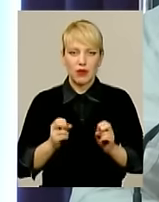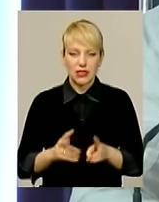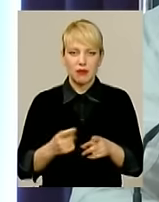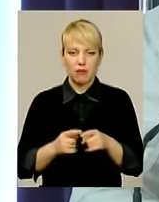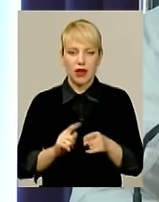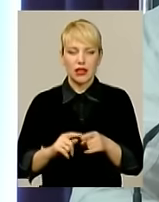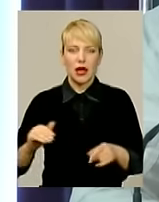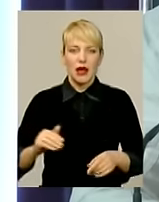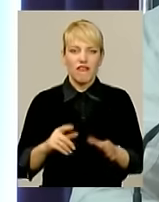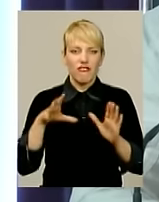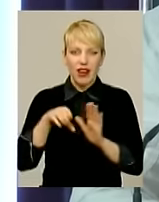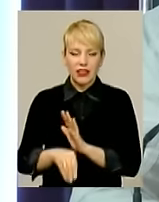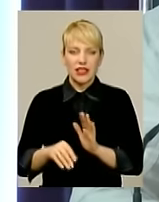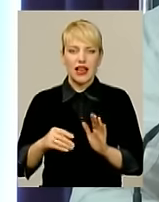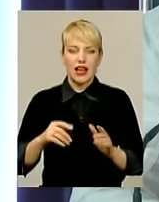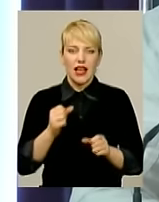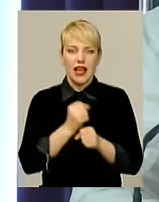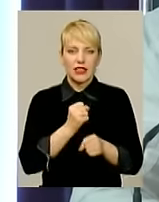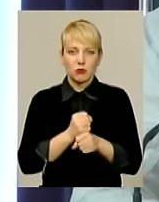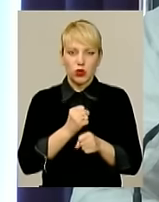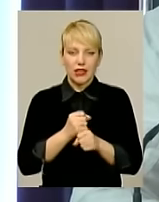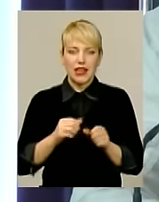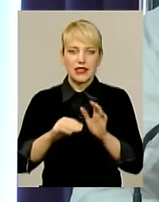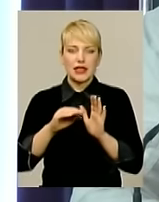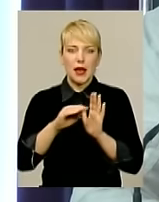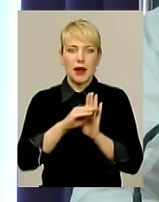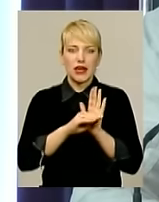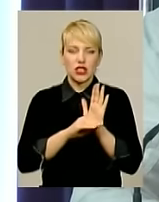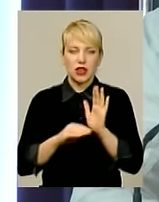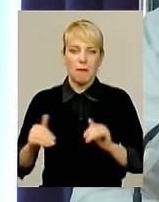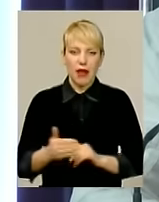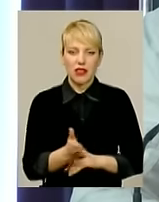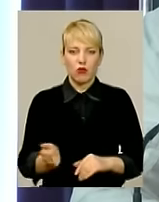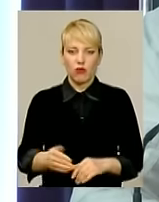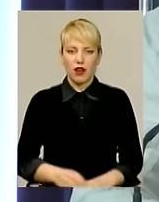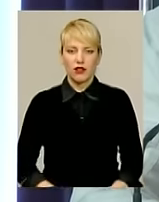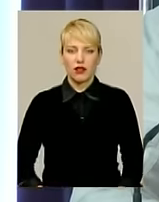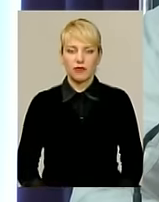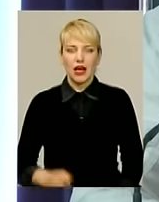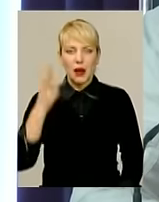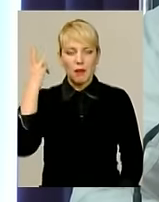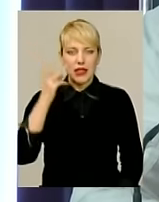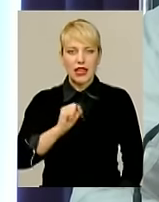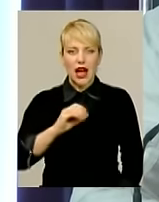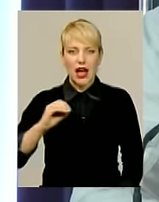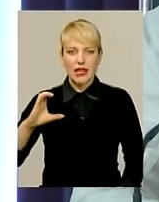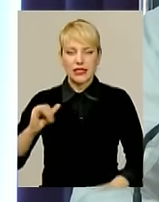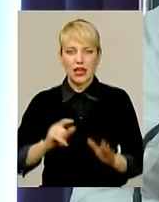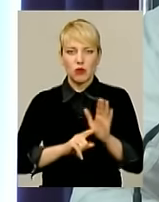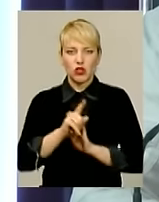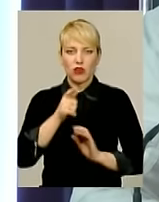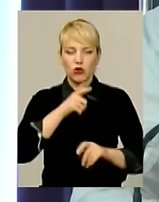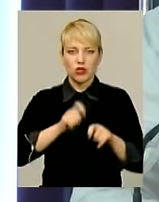маневрового режиму енергоблоку номер два Хмельницької АЕС та початок дослідної